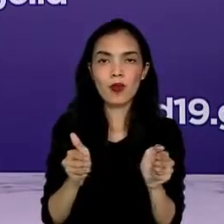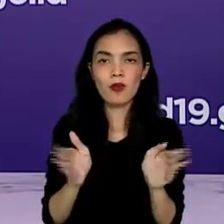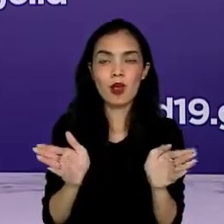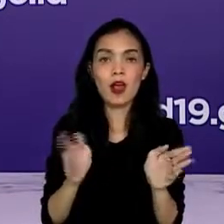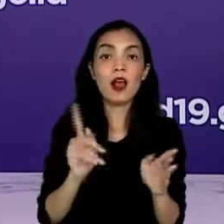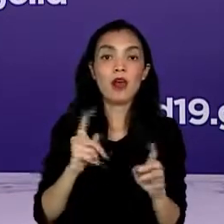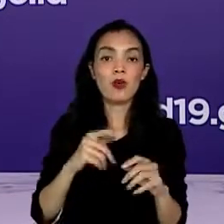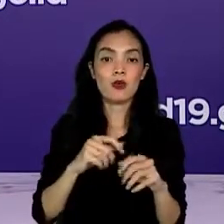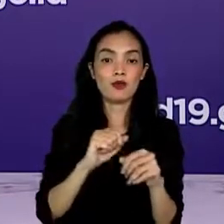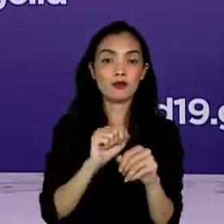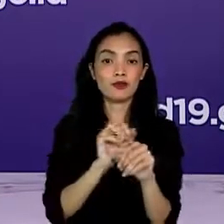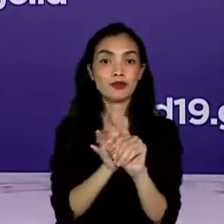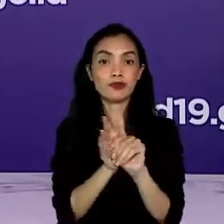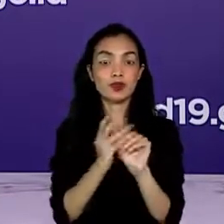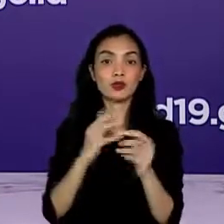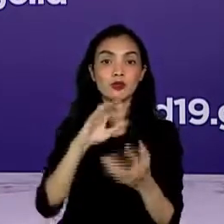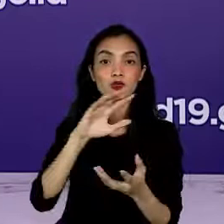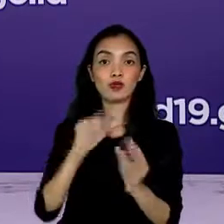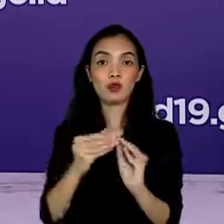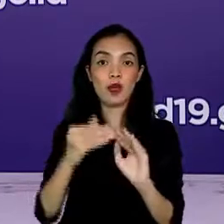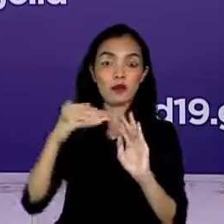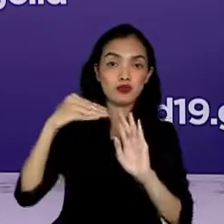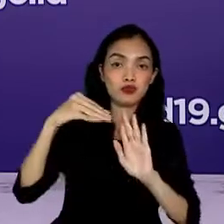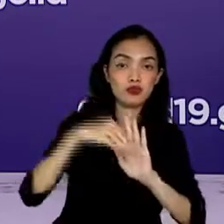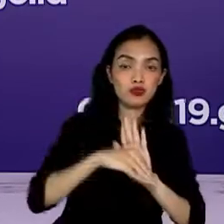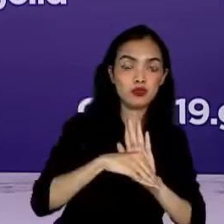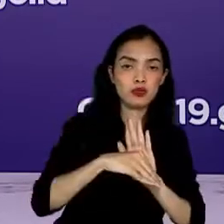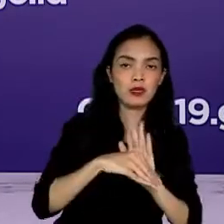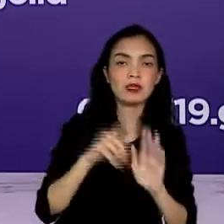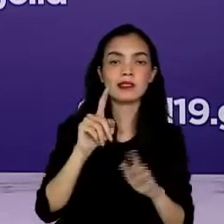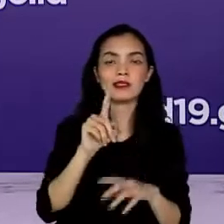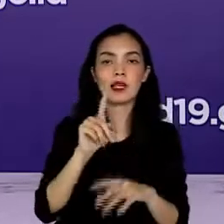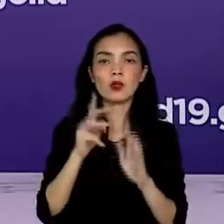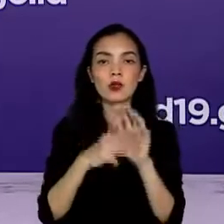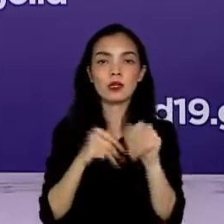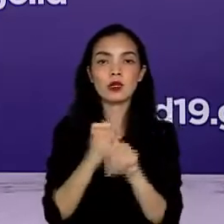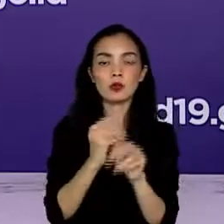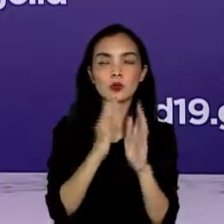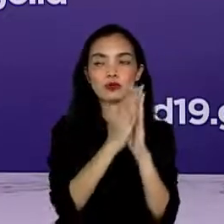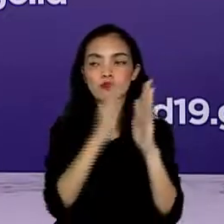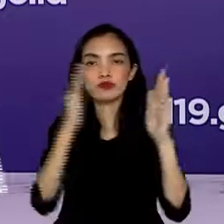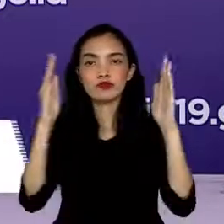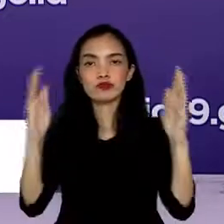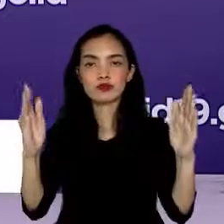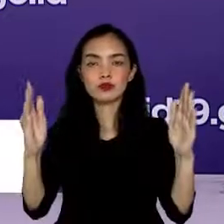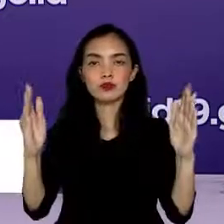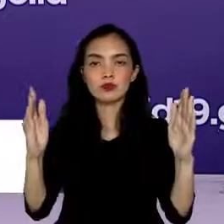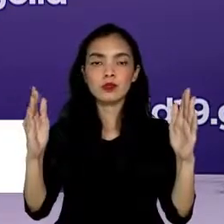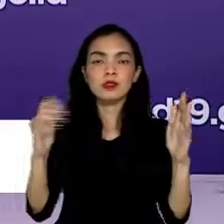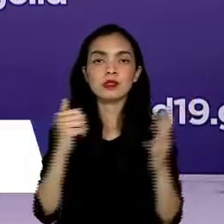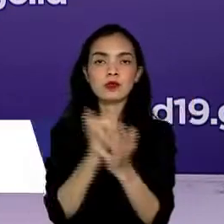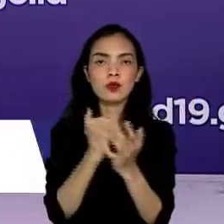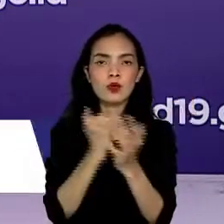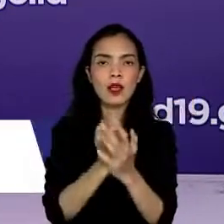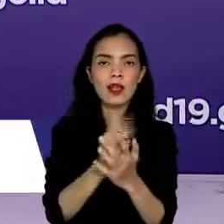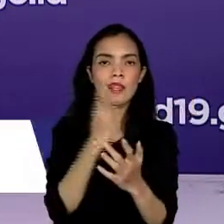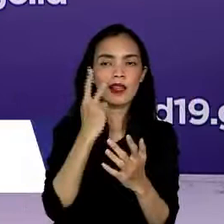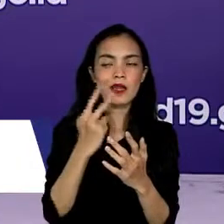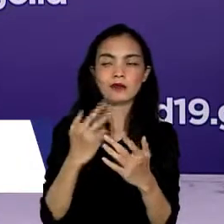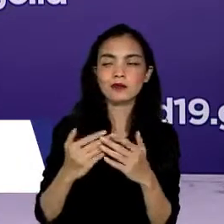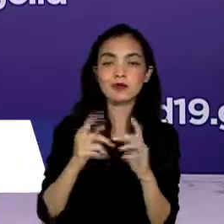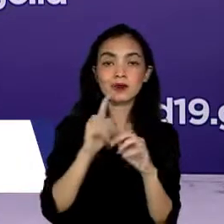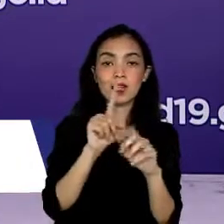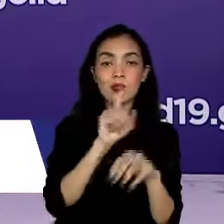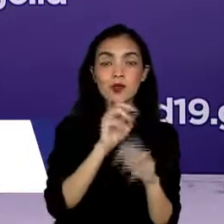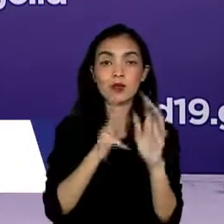selama 6 hari ke depan. Jika dilihat pada 7 hari ke belakang, secara nasional kasus